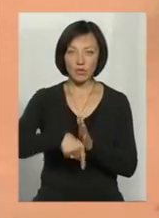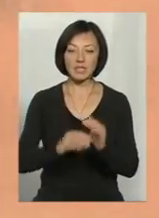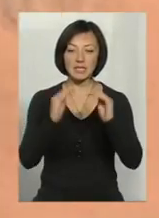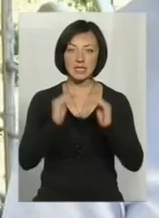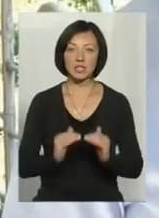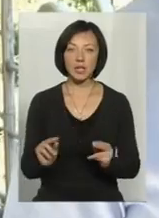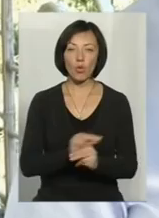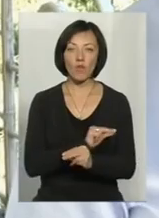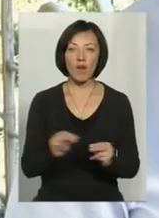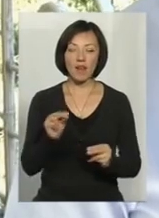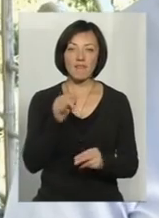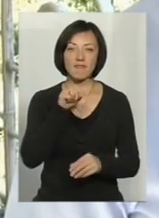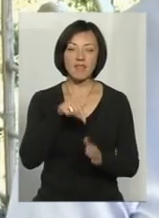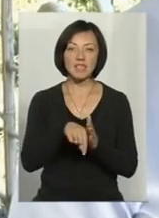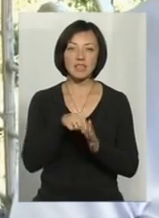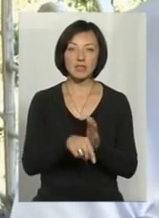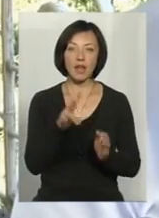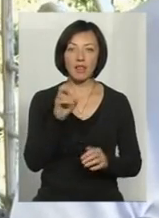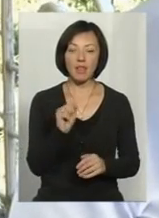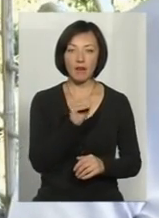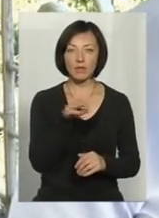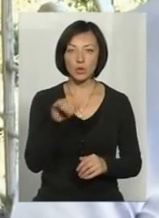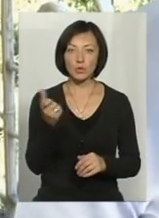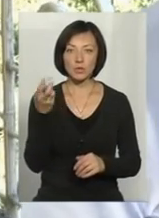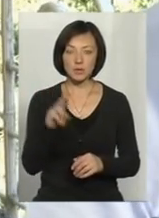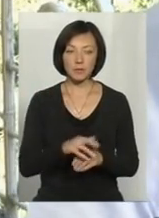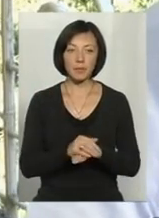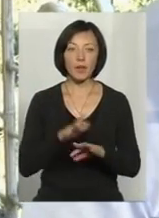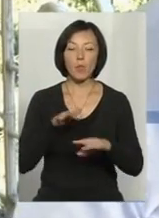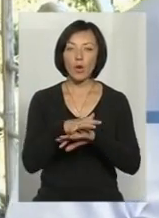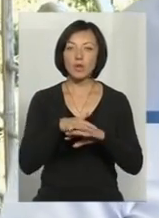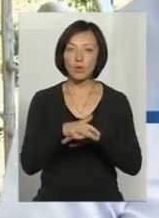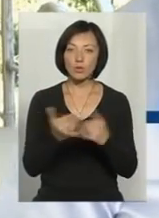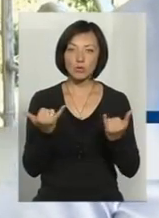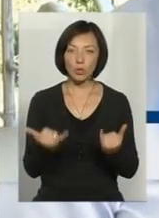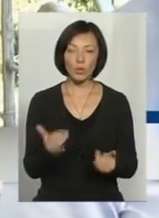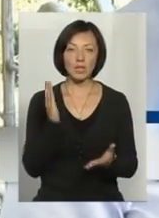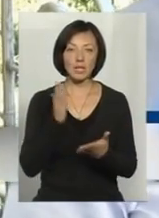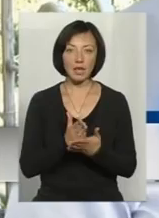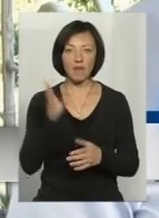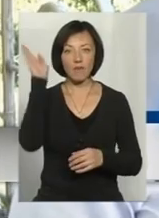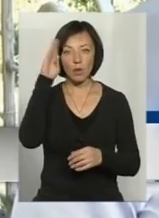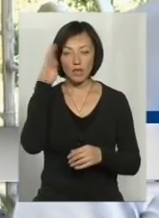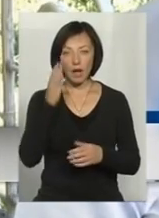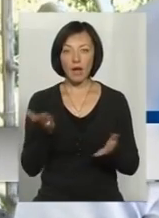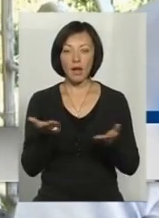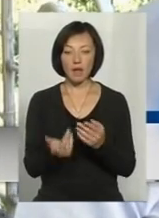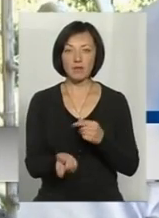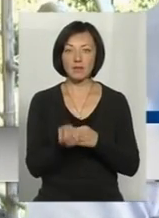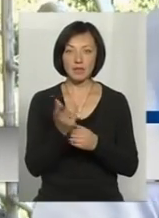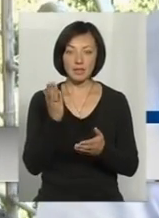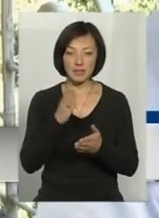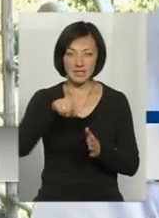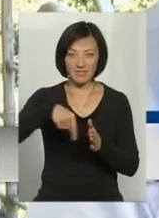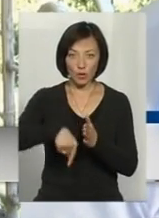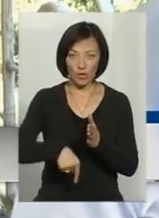лікувальні властивості збручанської нафтуці. По розрахунках, яких сьогодні є, та вода, яка йде сьогодні з існуючих